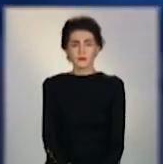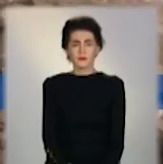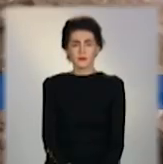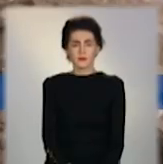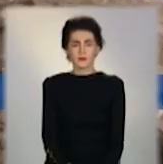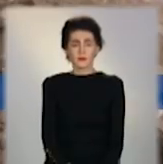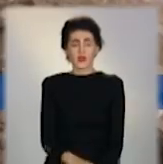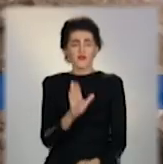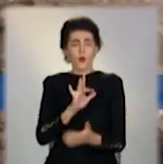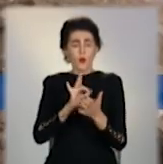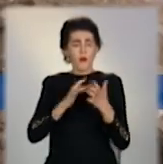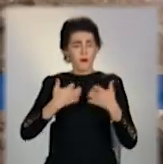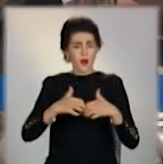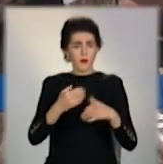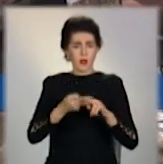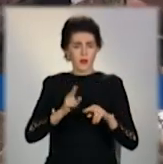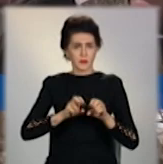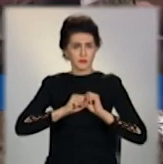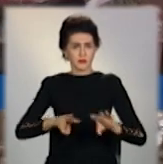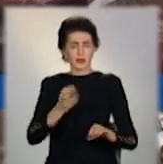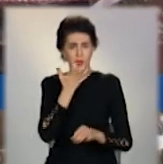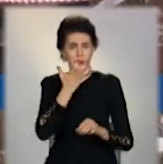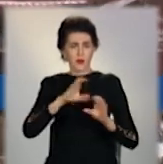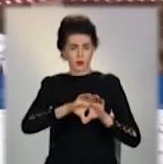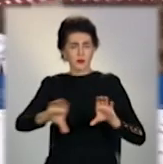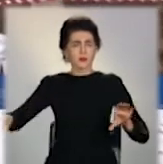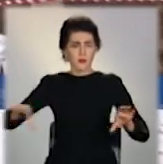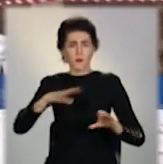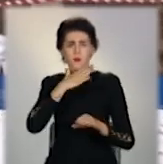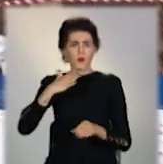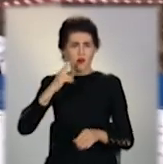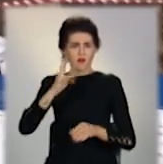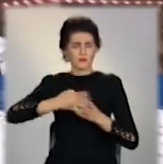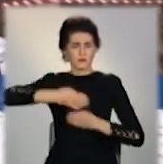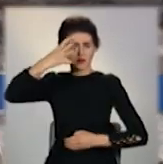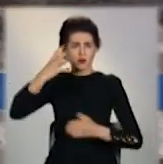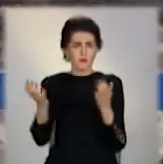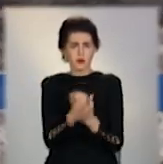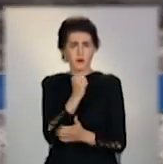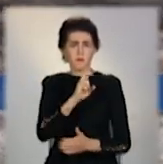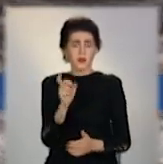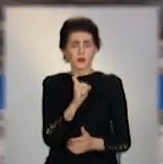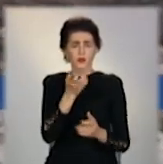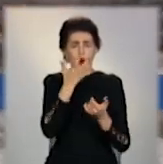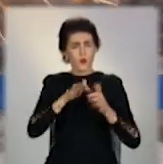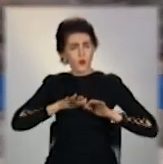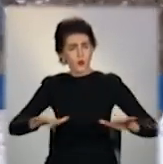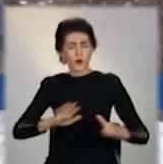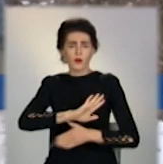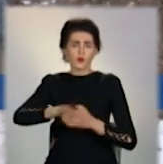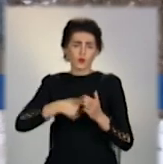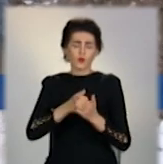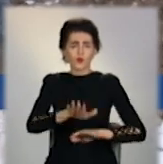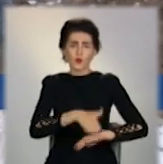В Краматурську через порив теплотраси найбільша багатоповерхівка міста лишилась без опалення чи довго